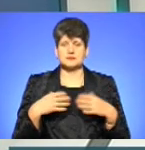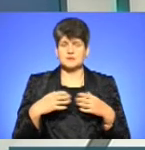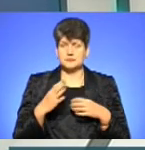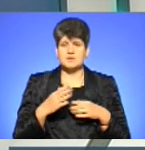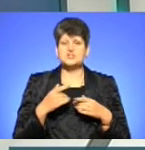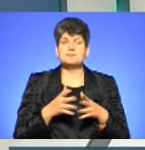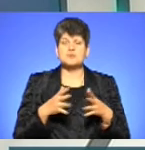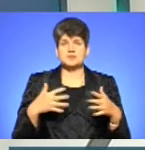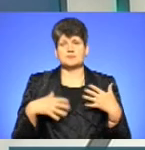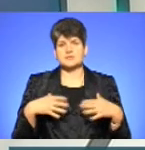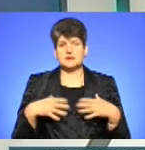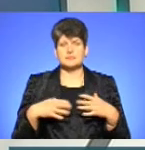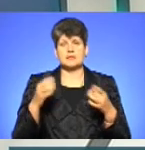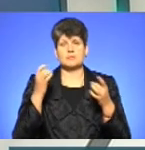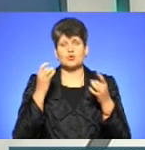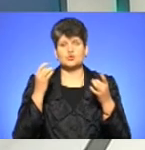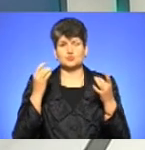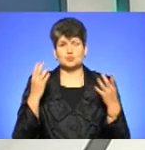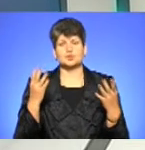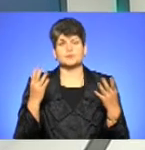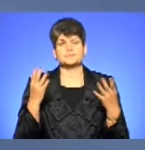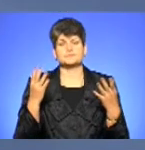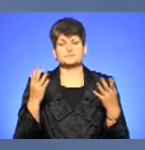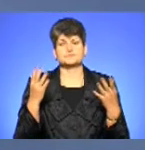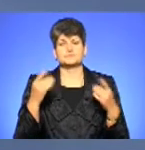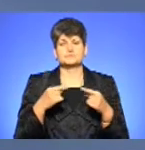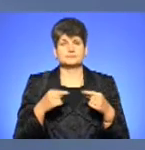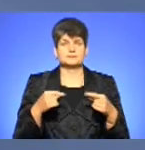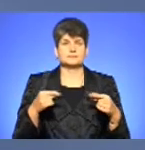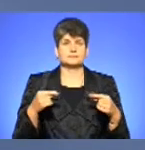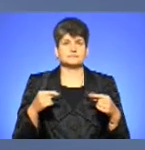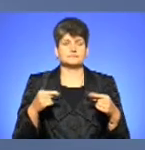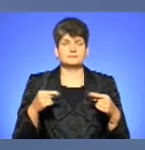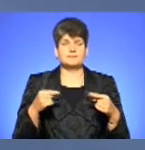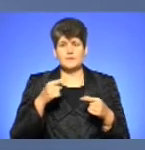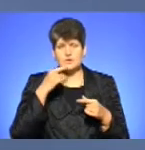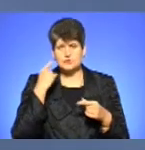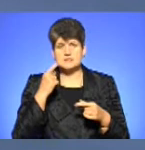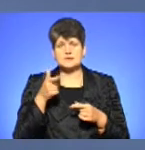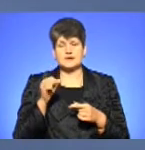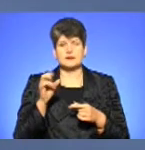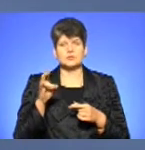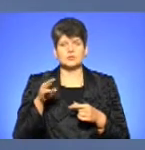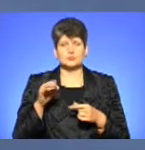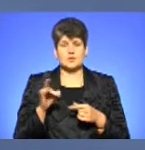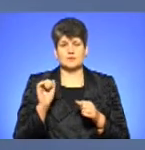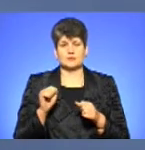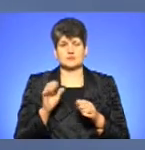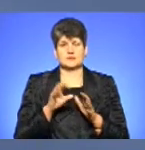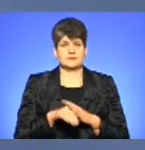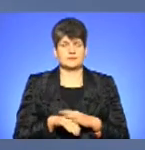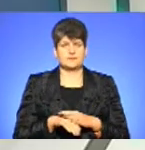ми це послаблюємо, тим більше культурно своєрідні якісь російська агентурна мережа може сюди влазити.